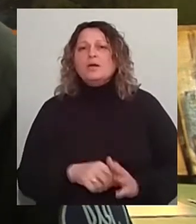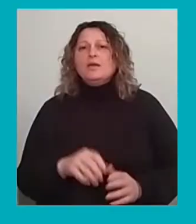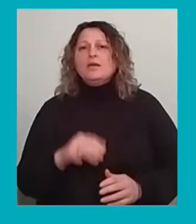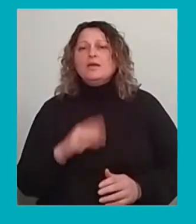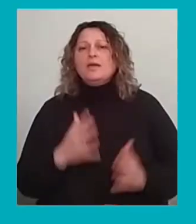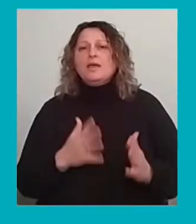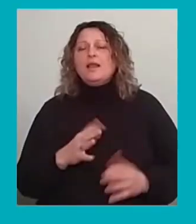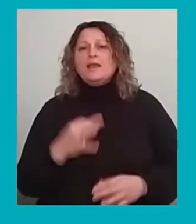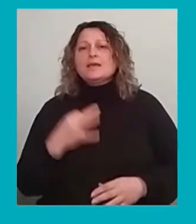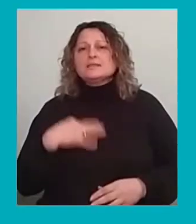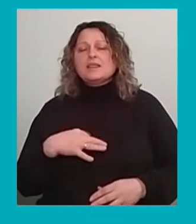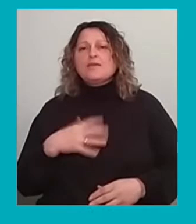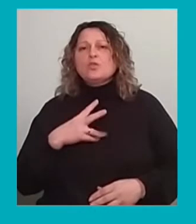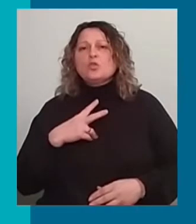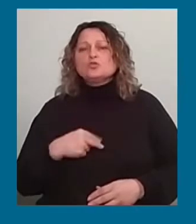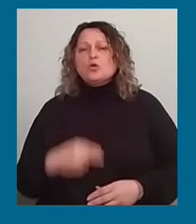дочок.